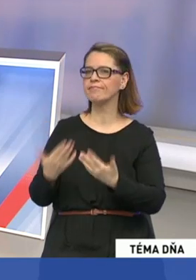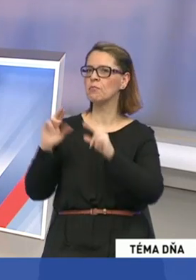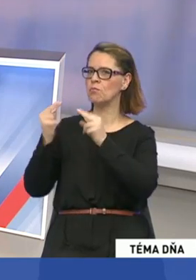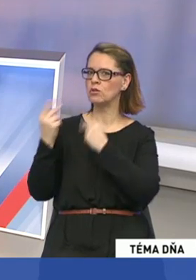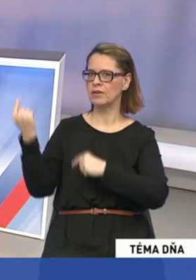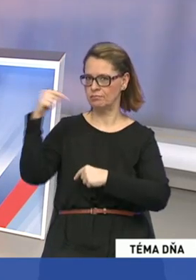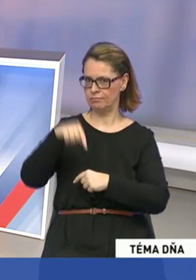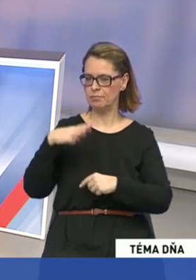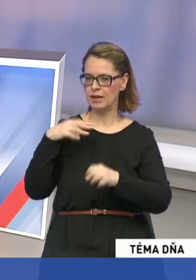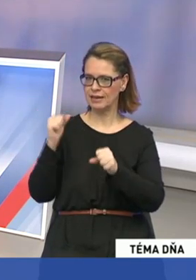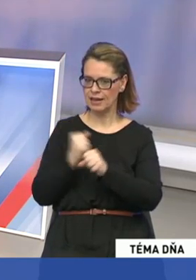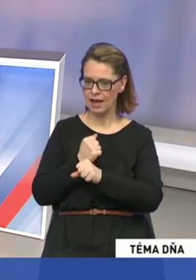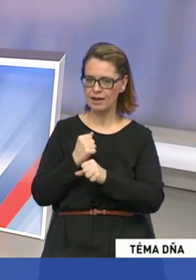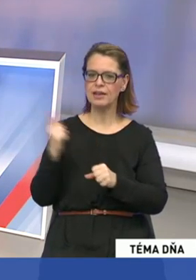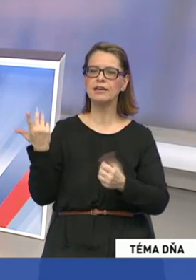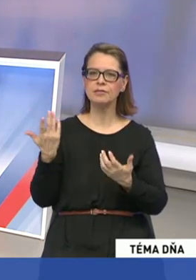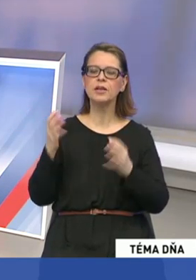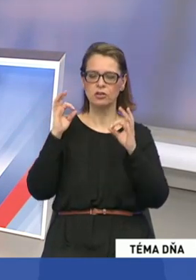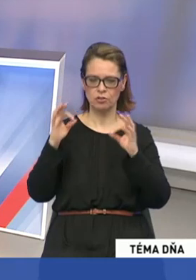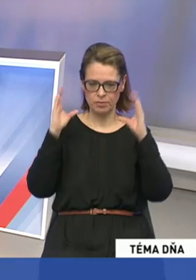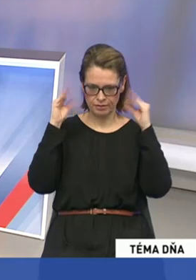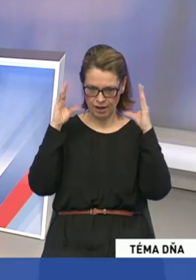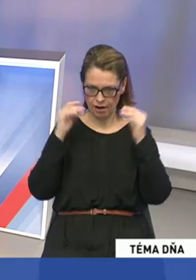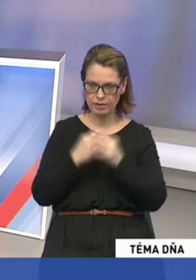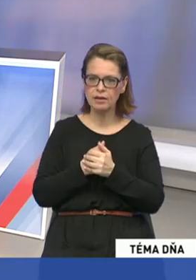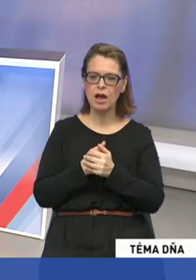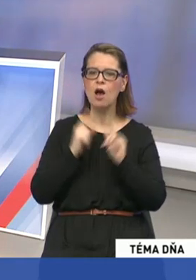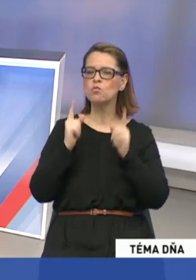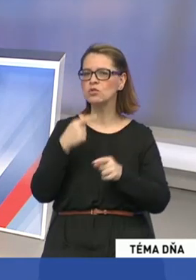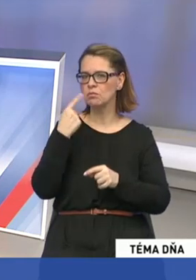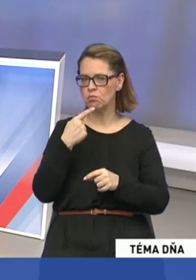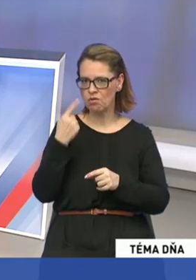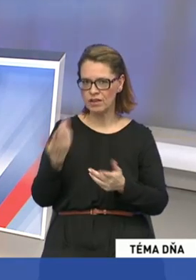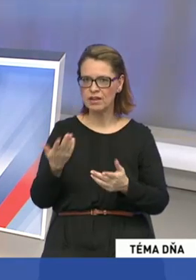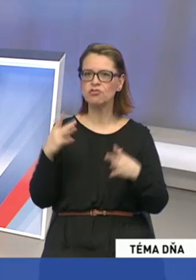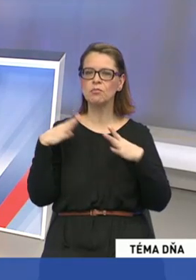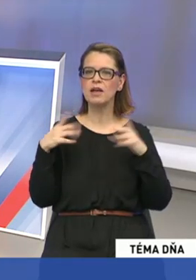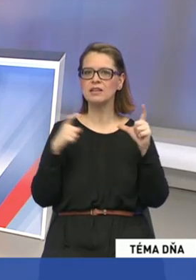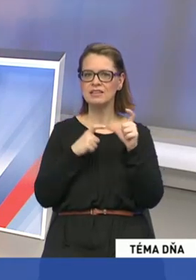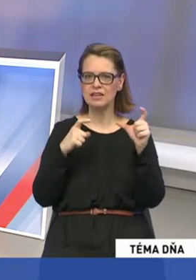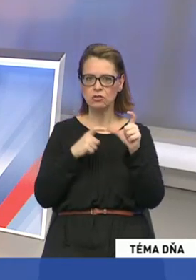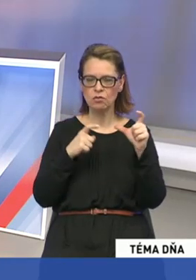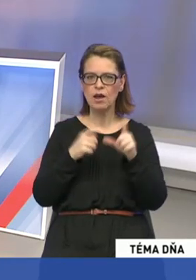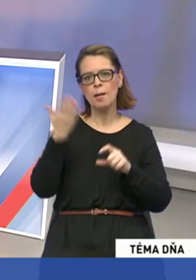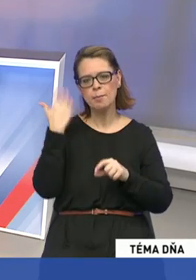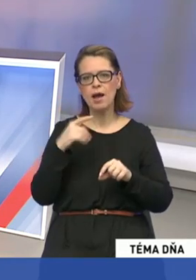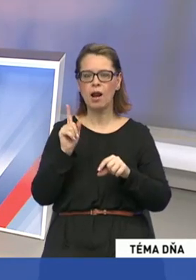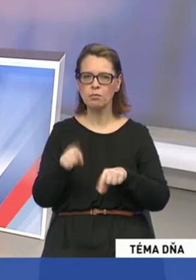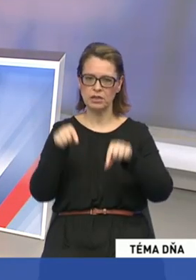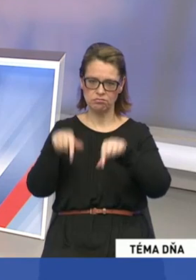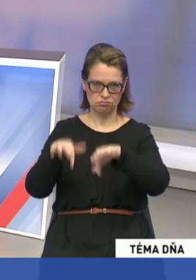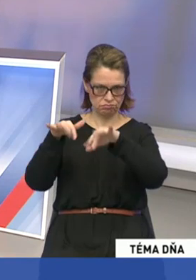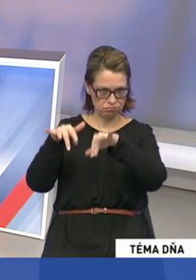prijal Karol Galek z SAS. Dobrý večer, Prajem. A musím vám žiaľ oznámiť, že pani Sitová, ktorá mala byť takisto